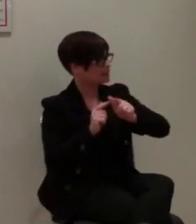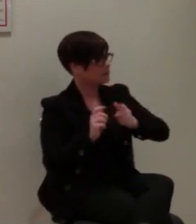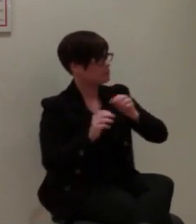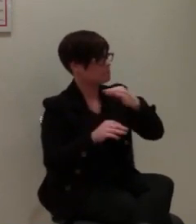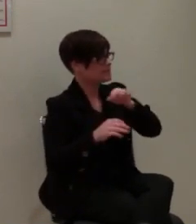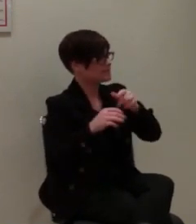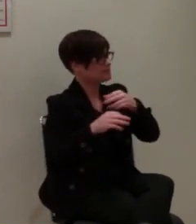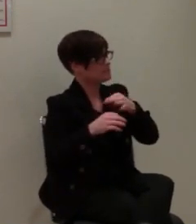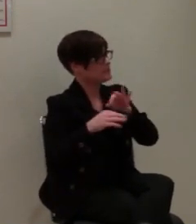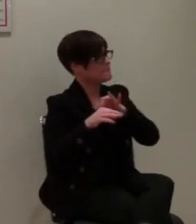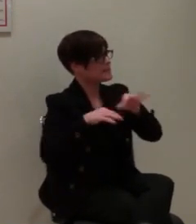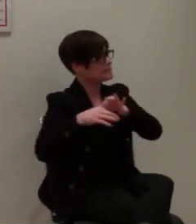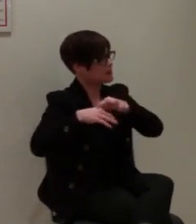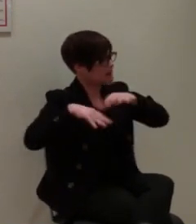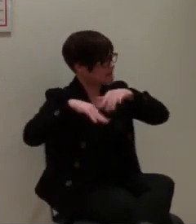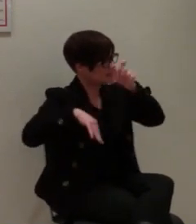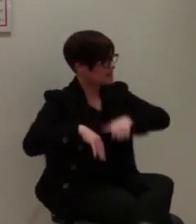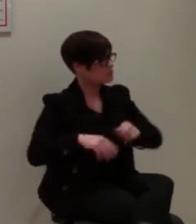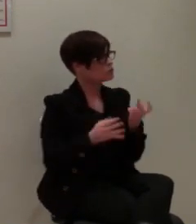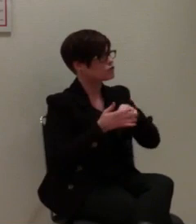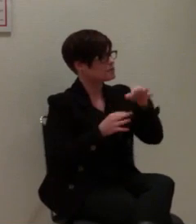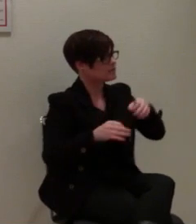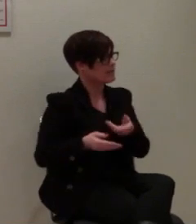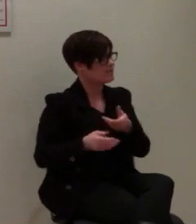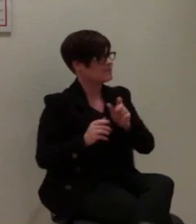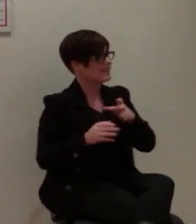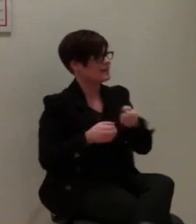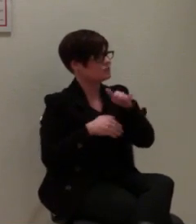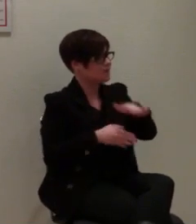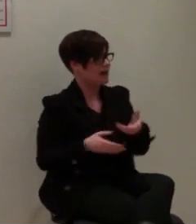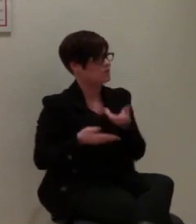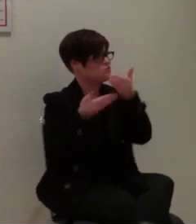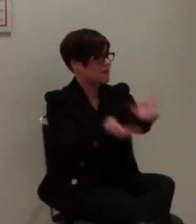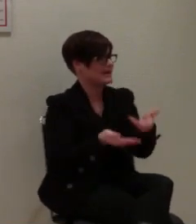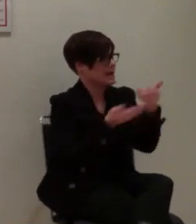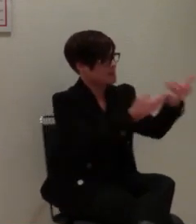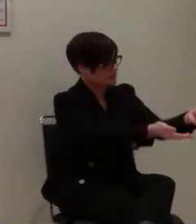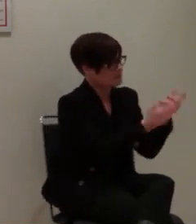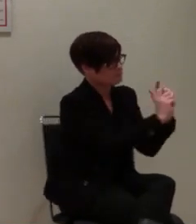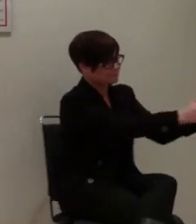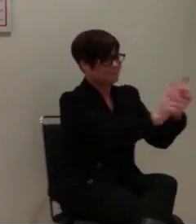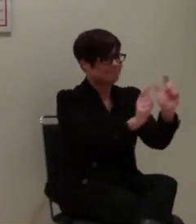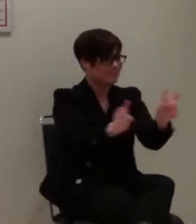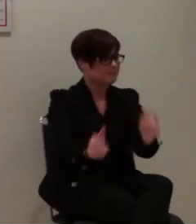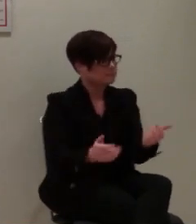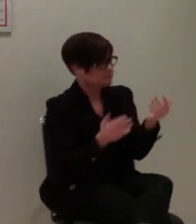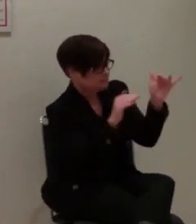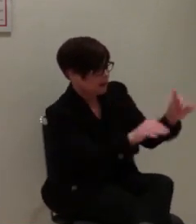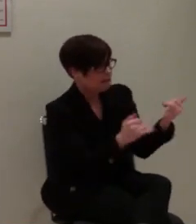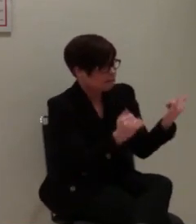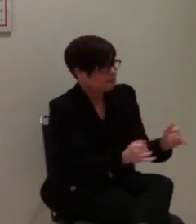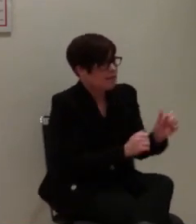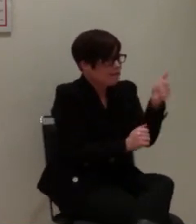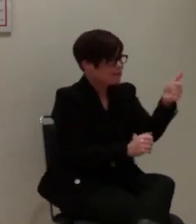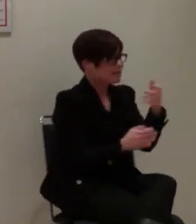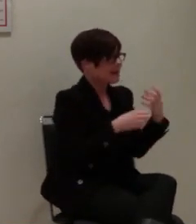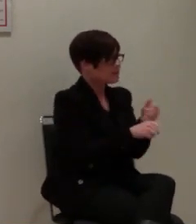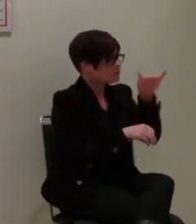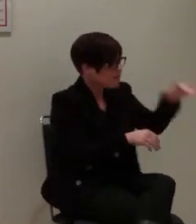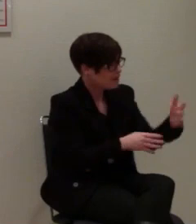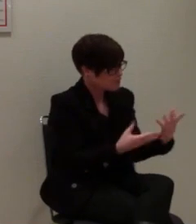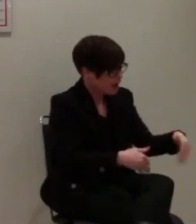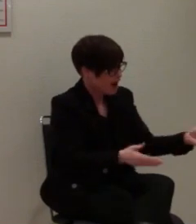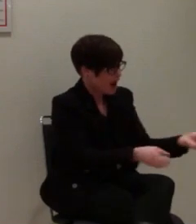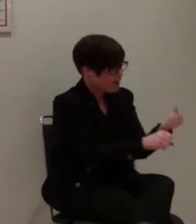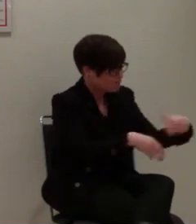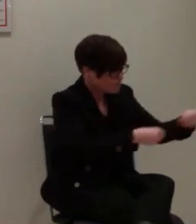den Ministerpräsidenten oder den zuständigen Ministern übergeben und haben ihnen gesagt, jetzt habt ihr einen Rettungswagen, nun fangt